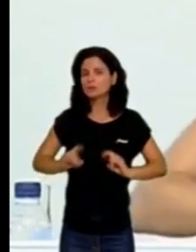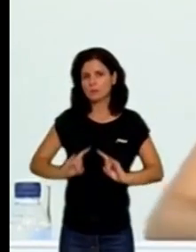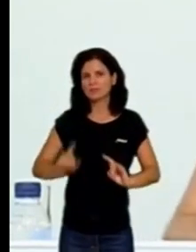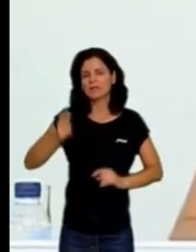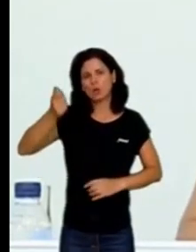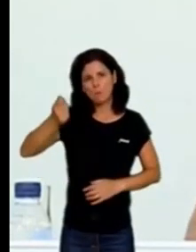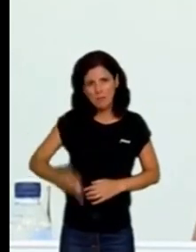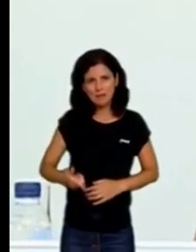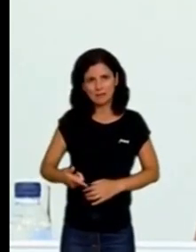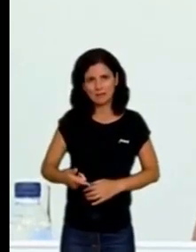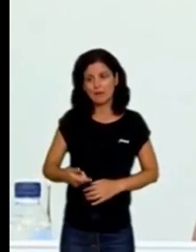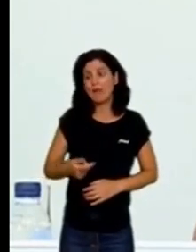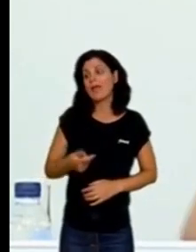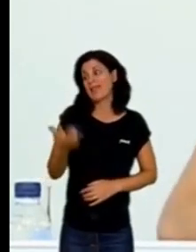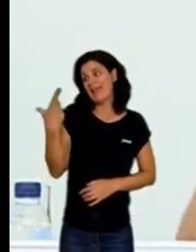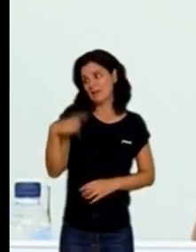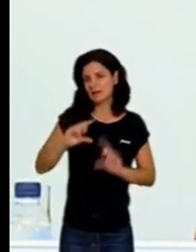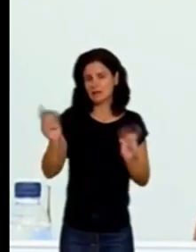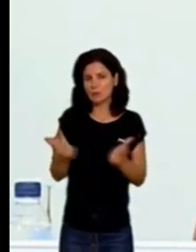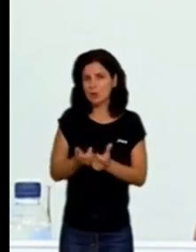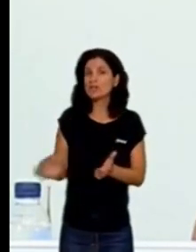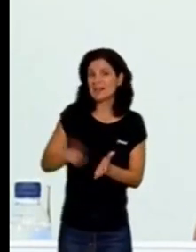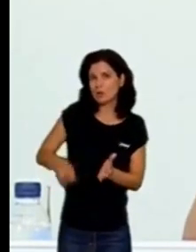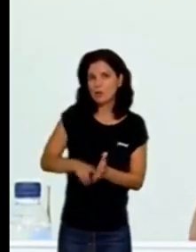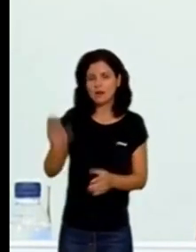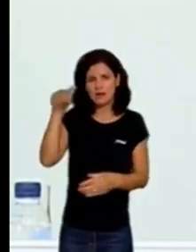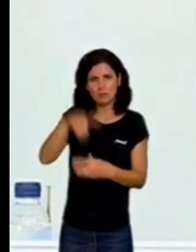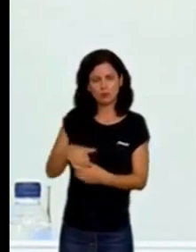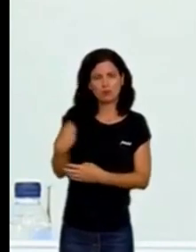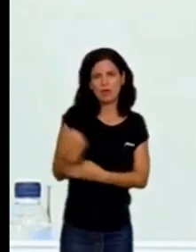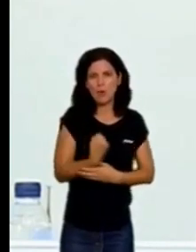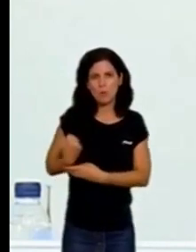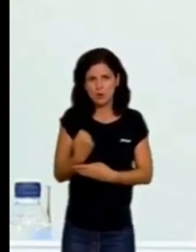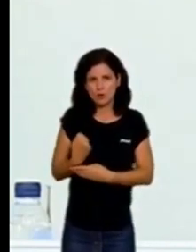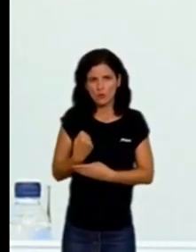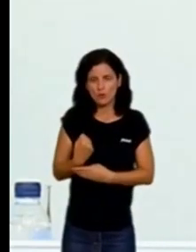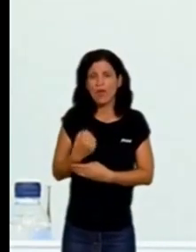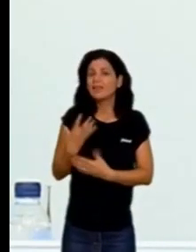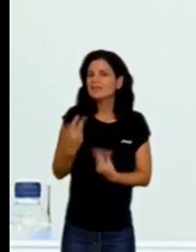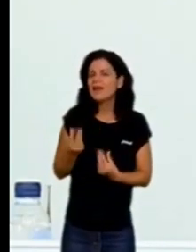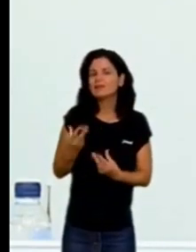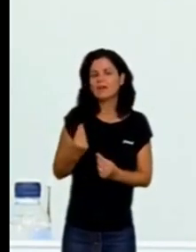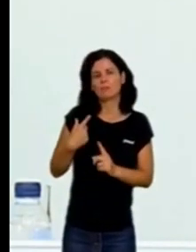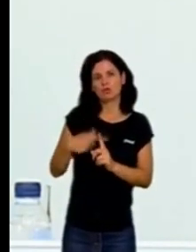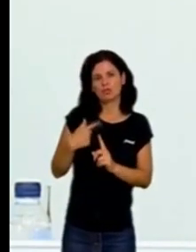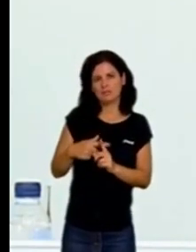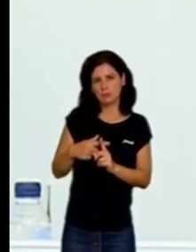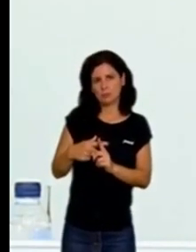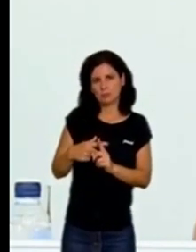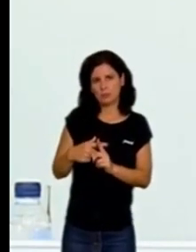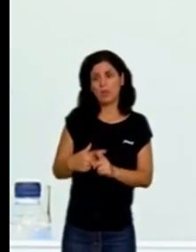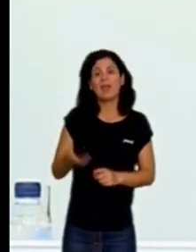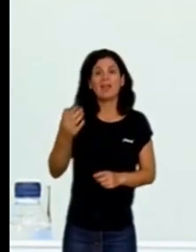va renovar els seus vots i que ha funcionat i ha sigut tan positiu per a aquesta comunitat que hi sia d'una època